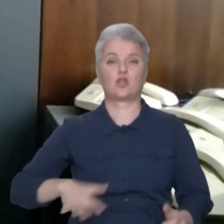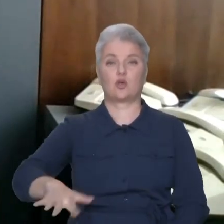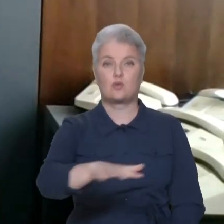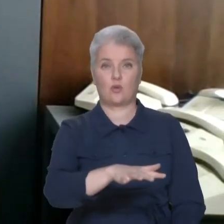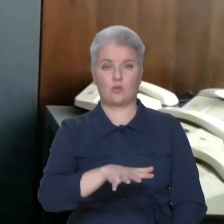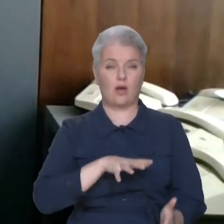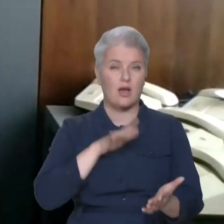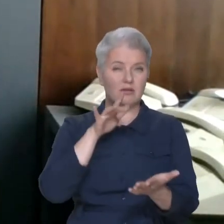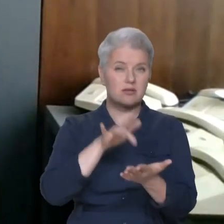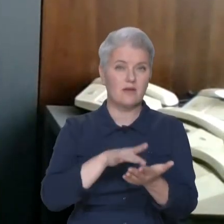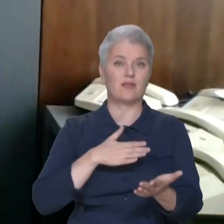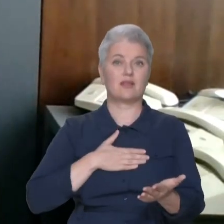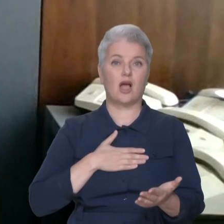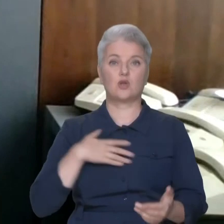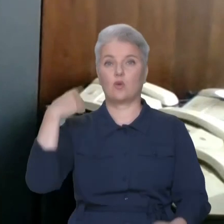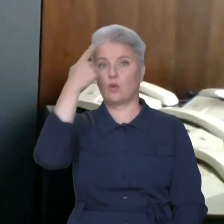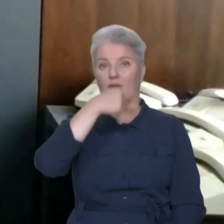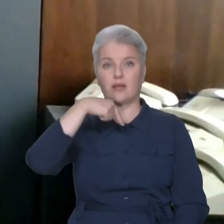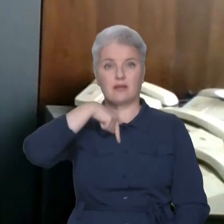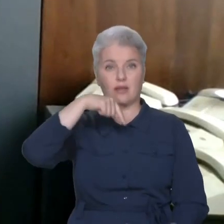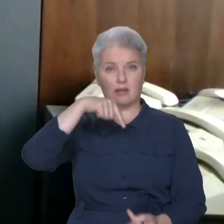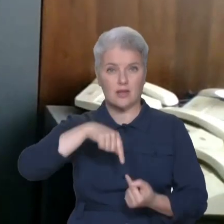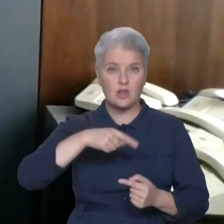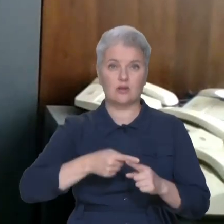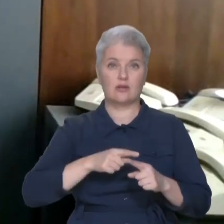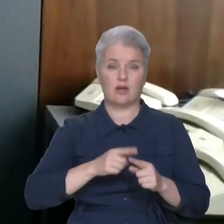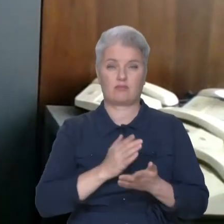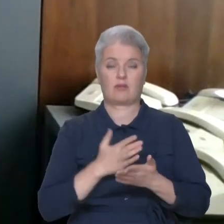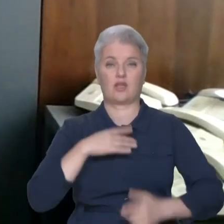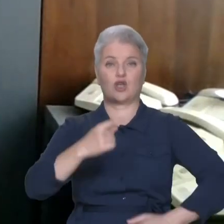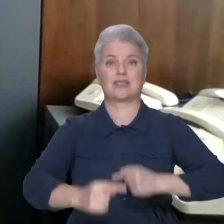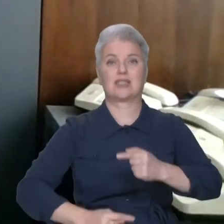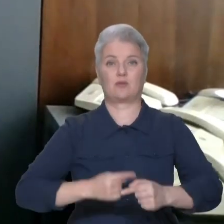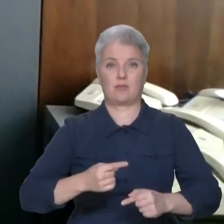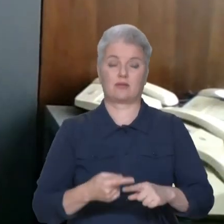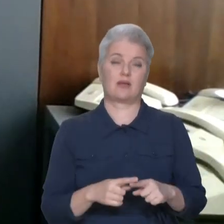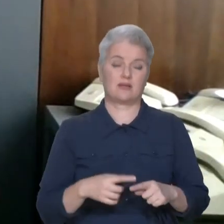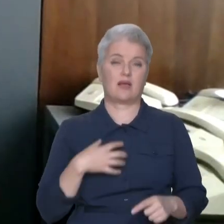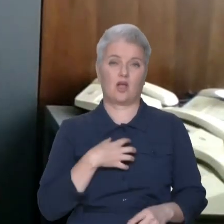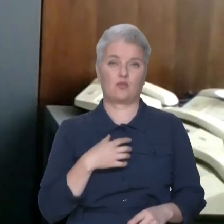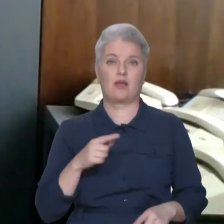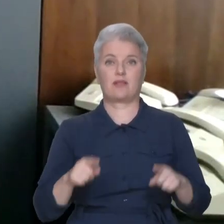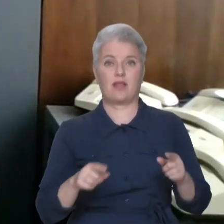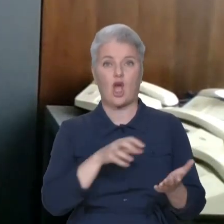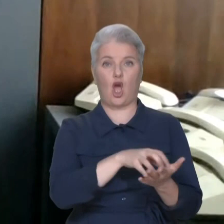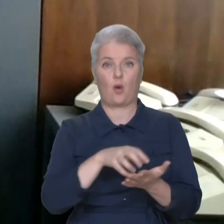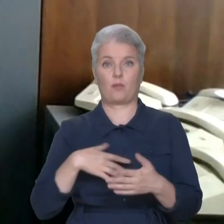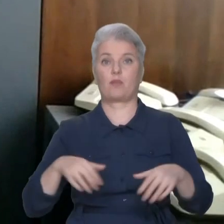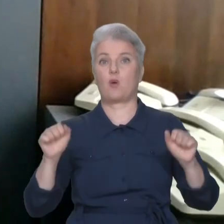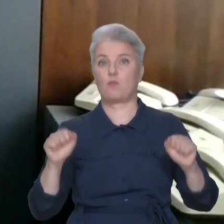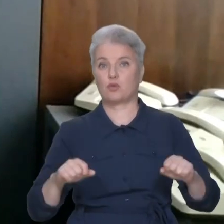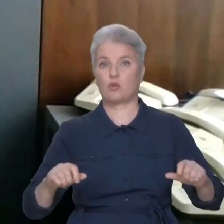ідентичність, яку представляє наша спадщина. І це дуже символічно, що, принаймні, деякі об'єкти ми можемо почати